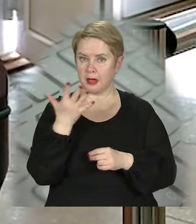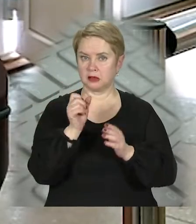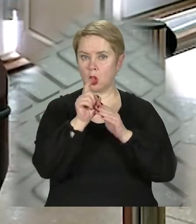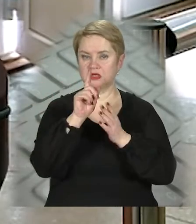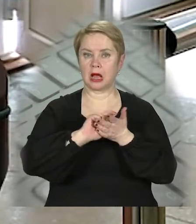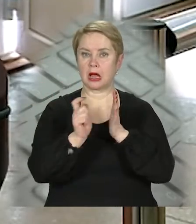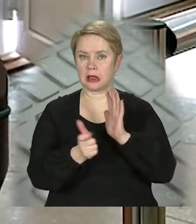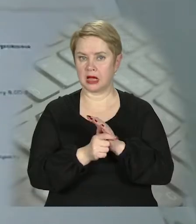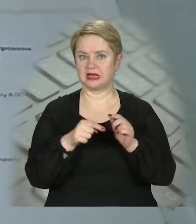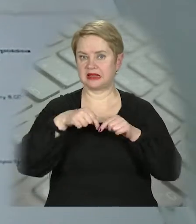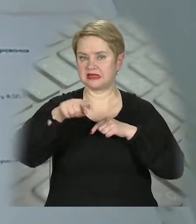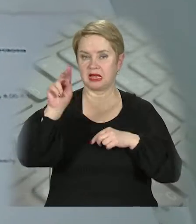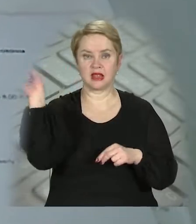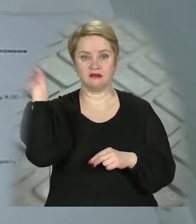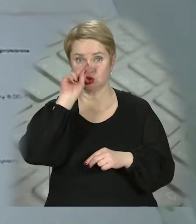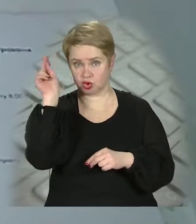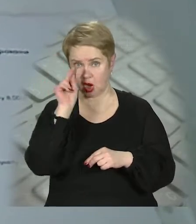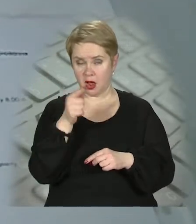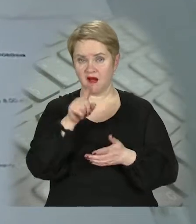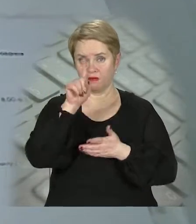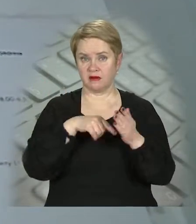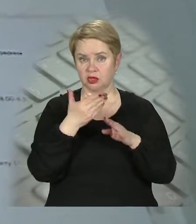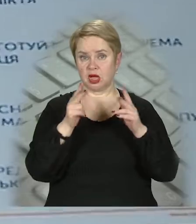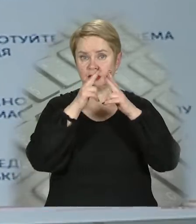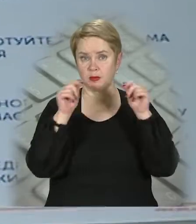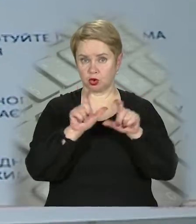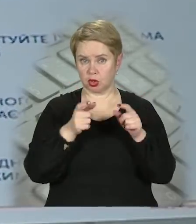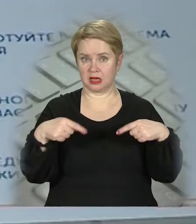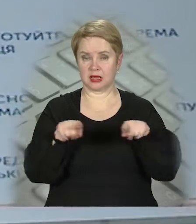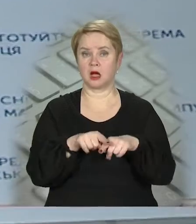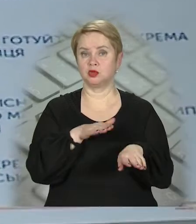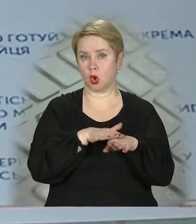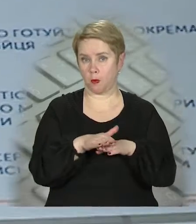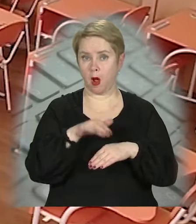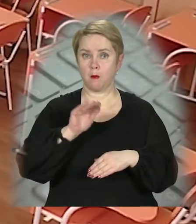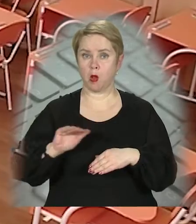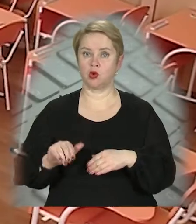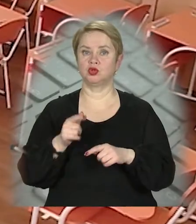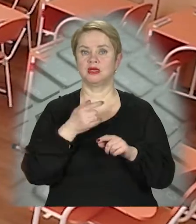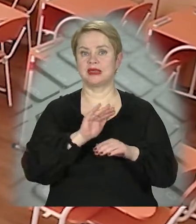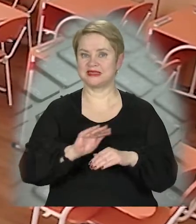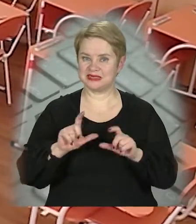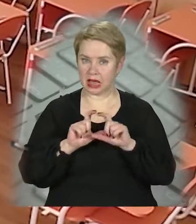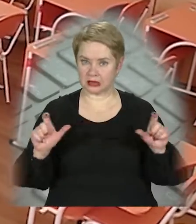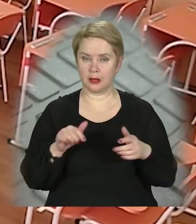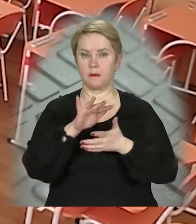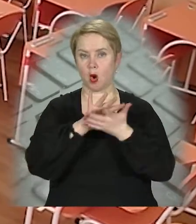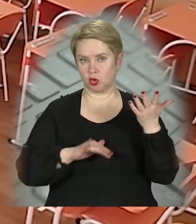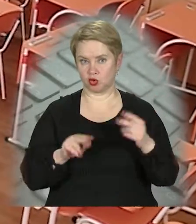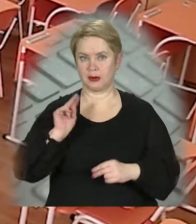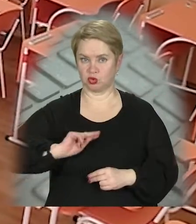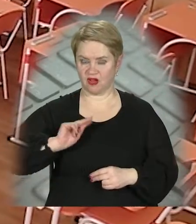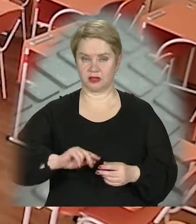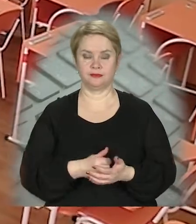-11 класів дистанційне навчання. Певна частина дніпровських шкіл так і зробила, але молодші класи та дитсадки продовжують